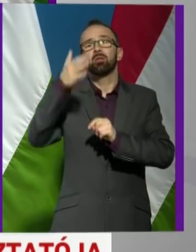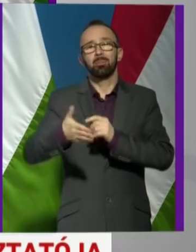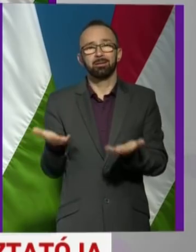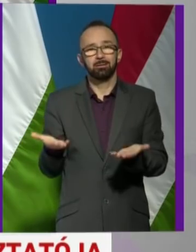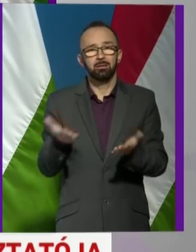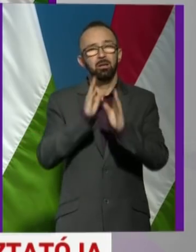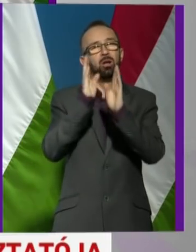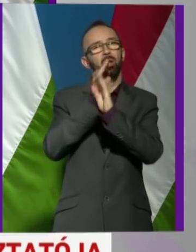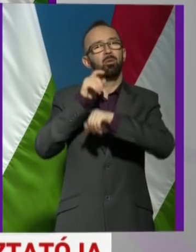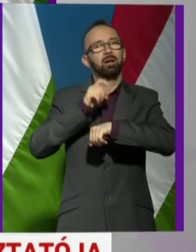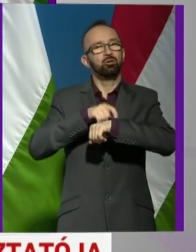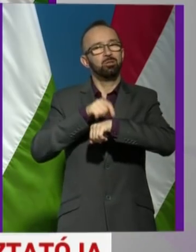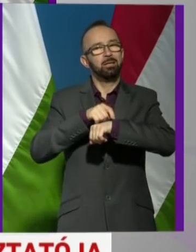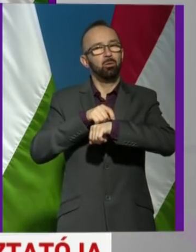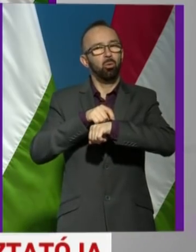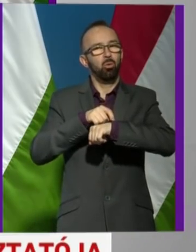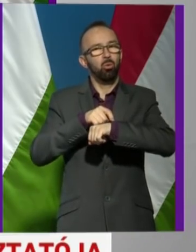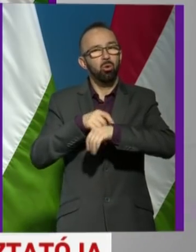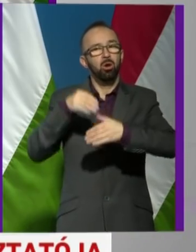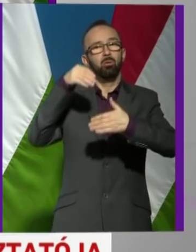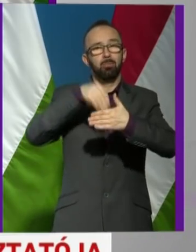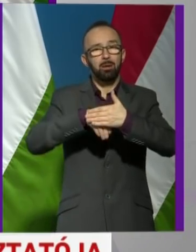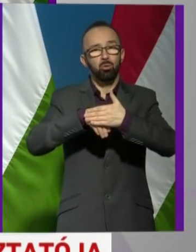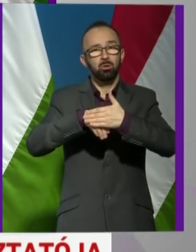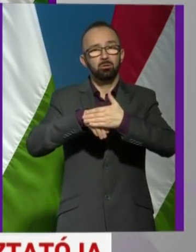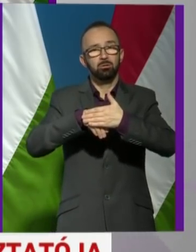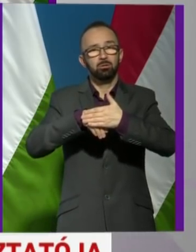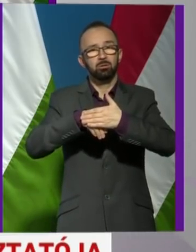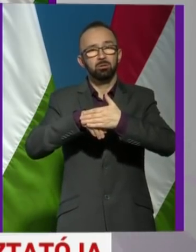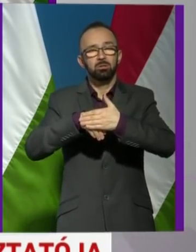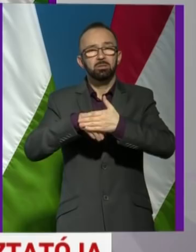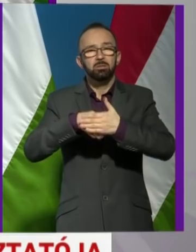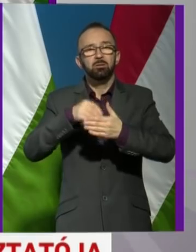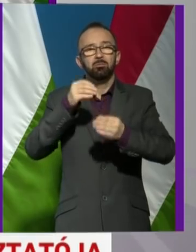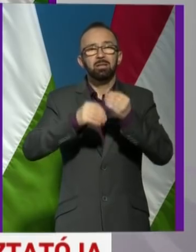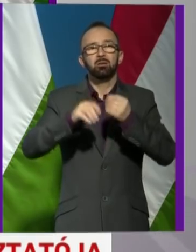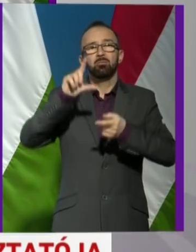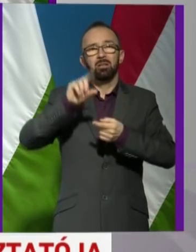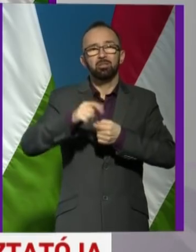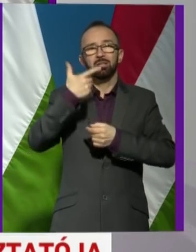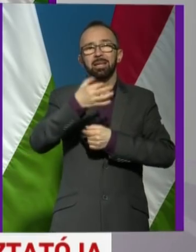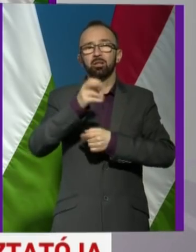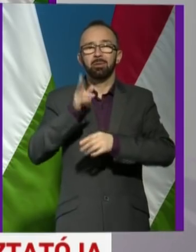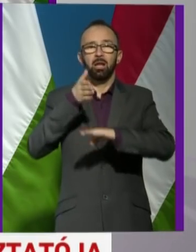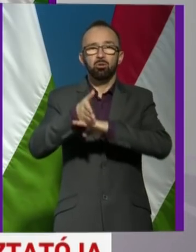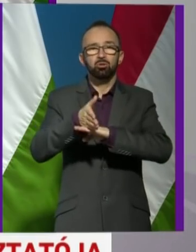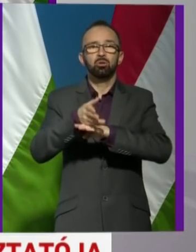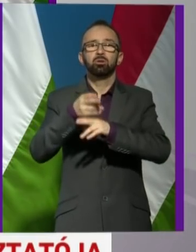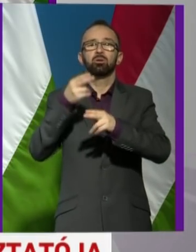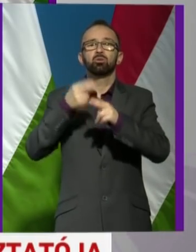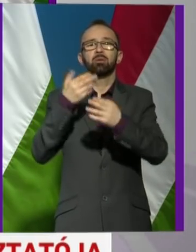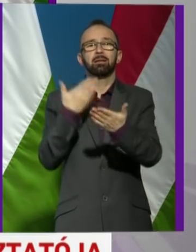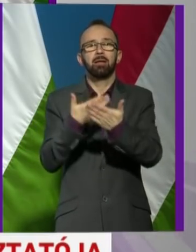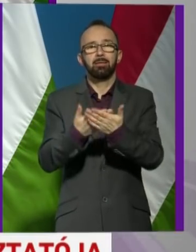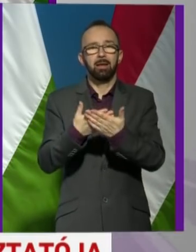Tehát a lappangási időnek belül szinte, mert minimálisan két nap kell ahhoz, hogy tünetek legyenek.